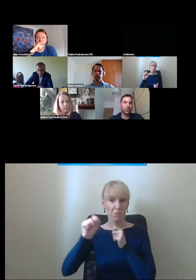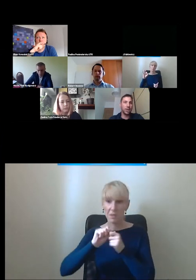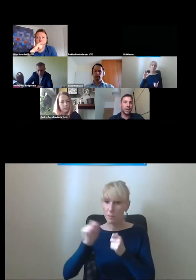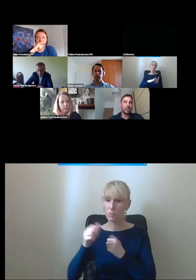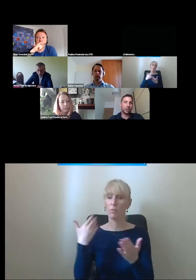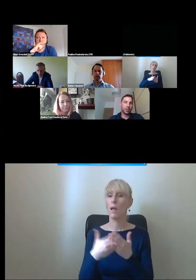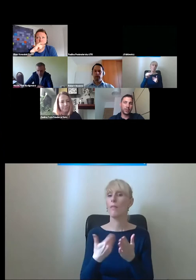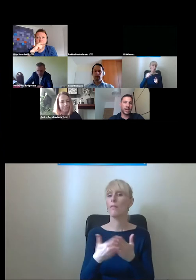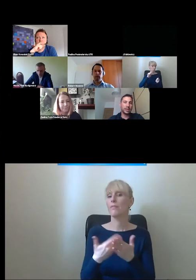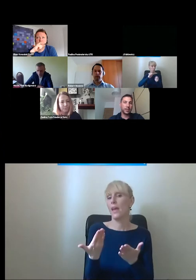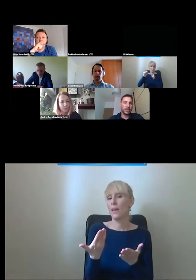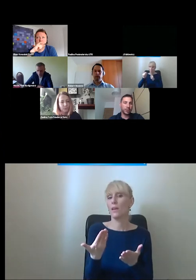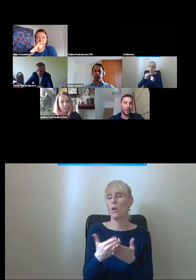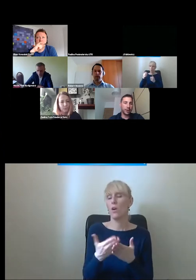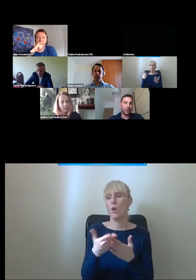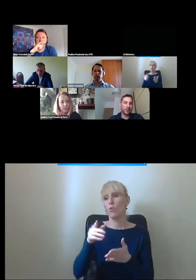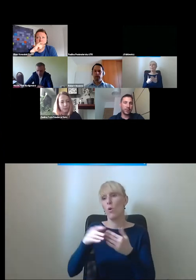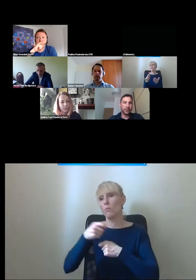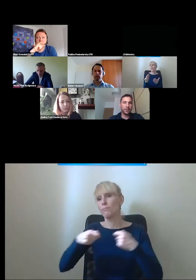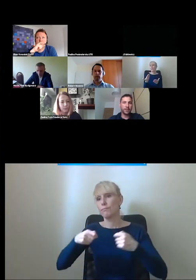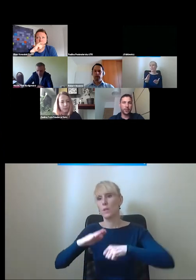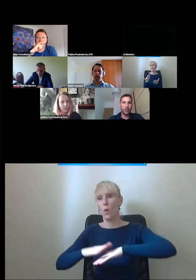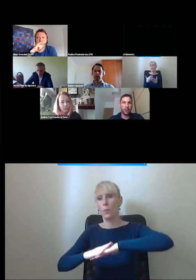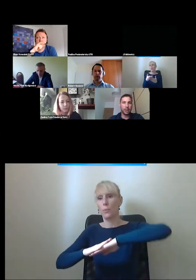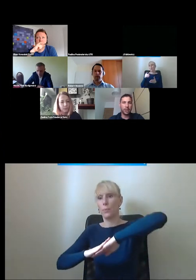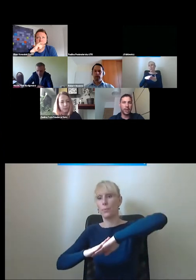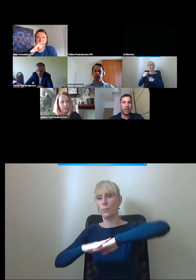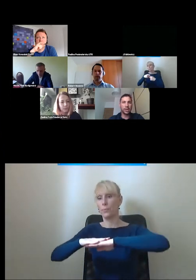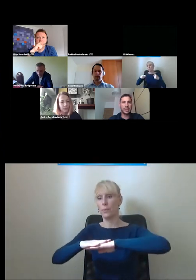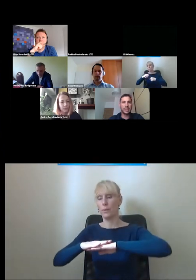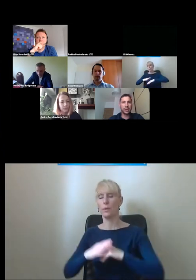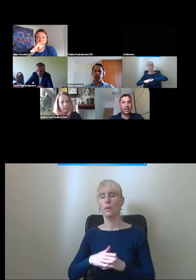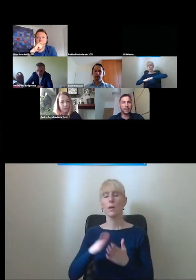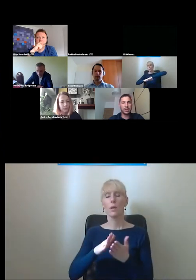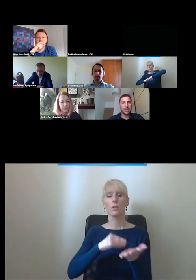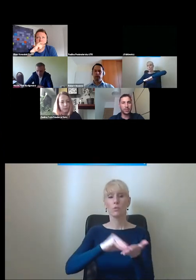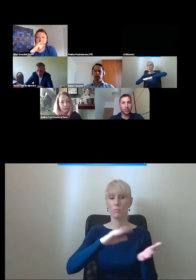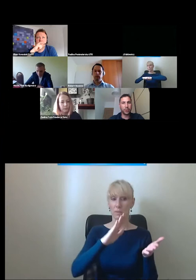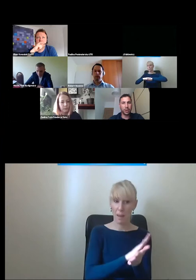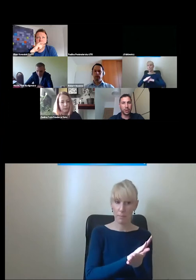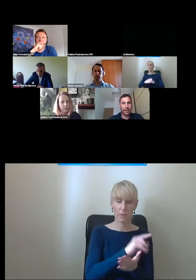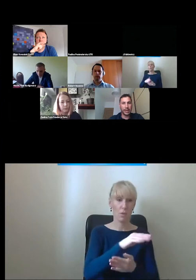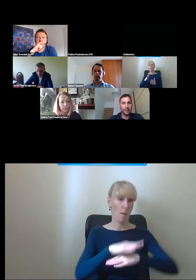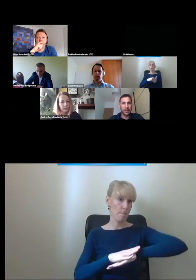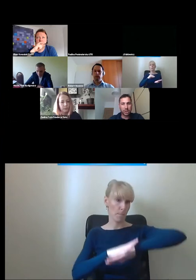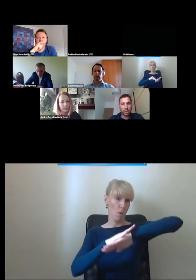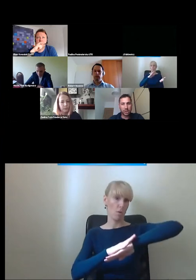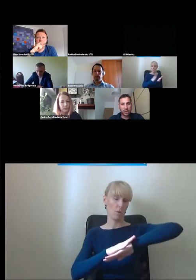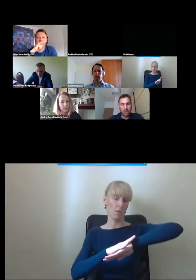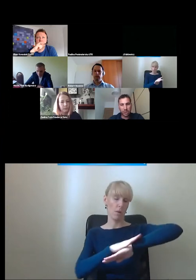potrafią psuć. Stąd mieszkańcy bardziej ufają rozwiązaniem w formie pochylni. Natomiast jako zapis czy pochylnia,